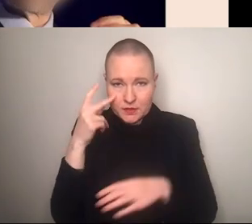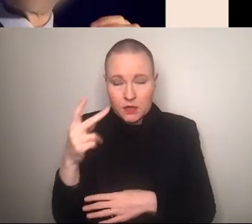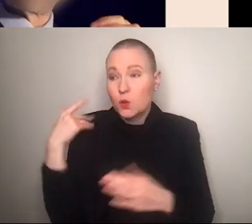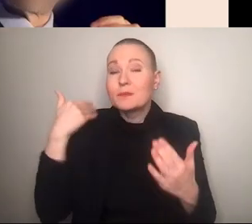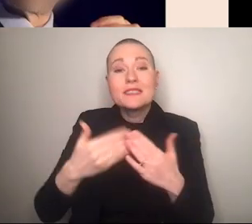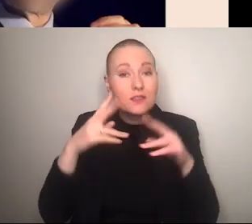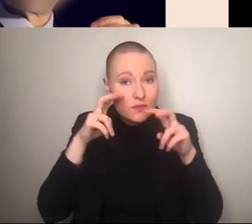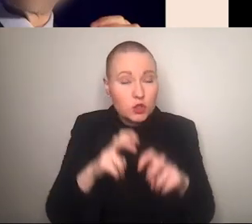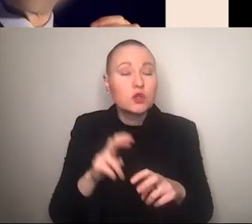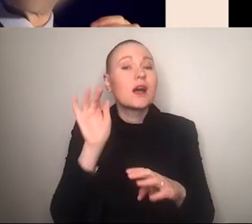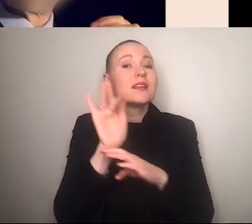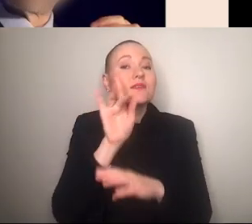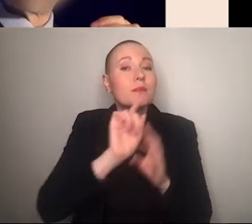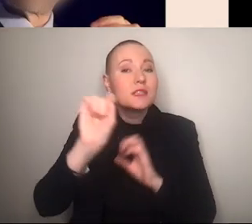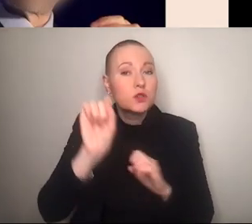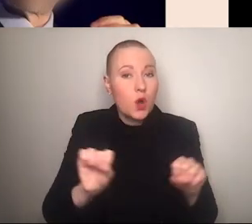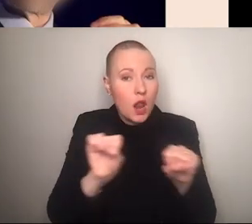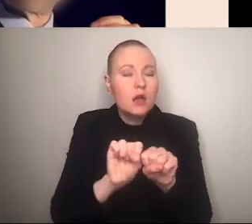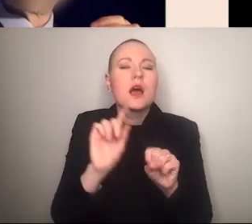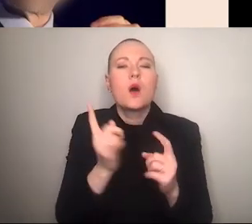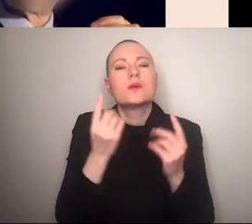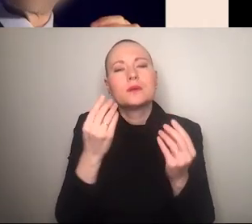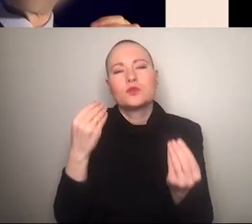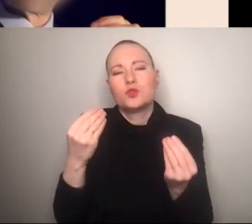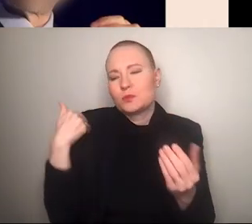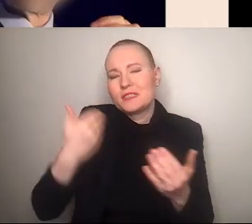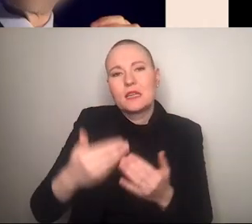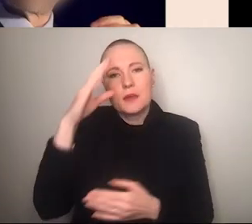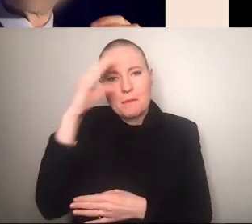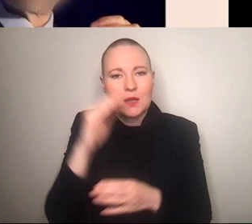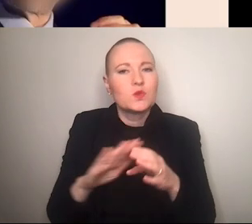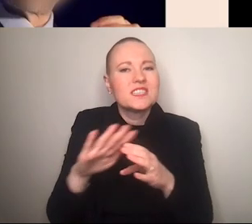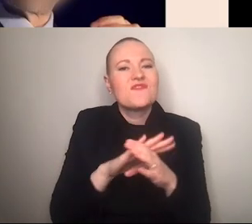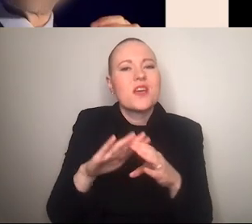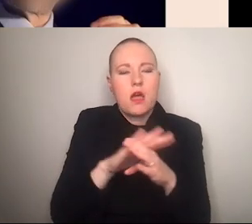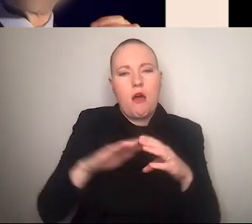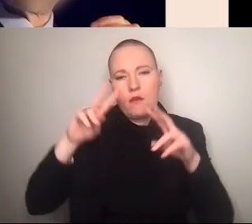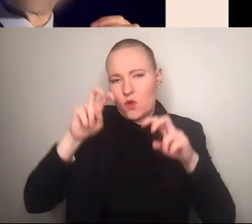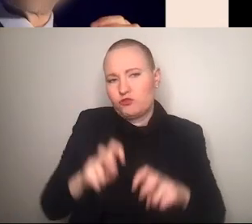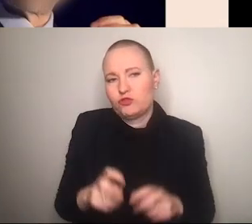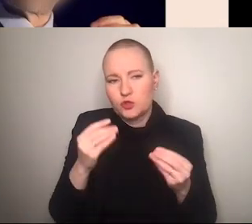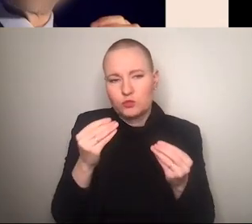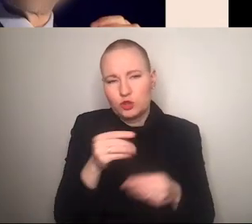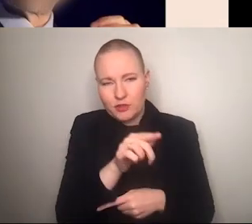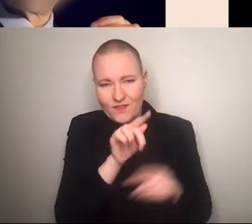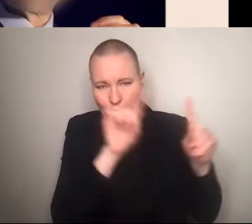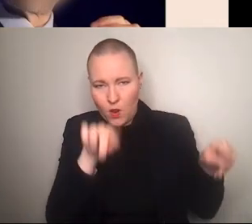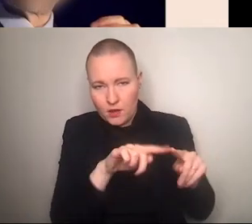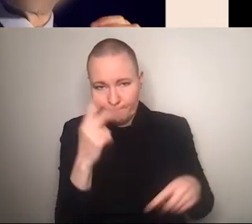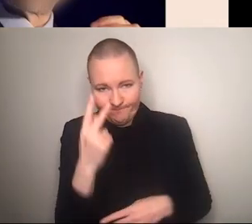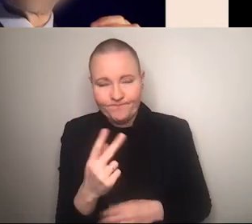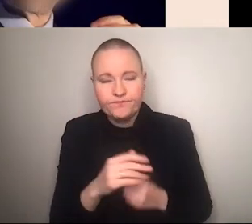antifeminismus online hauptsächlich mit der sogenannten manusphäre beschäftigt oder manusphäre darunter versteht sich ein loser